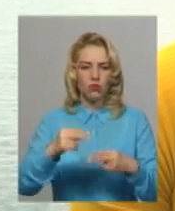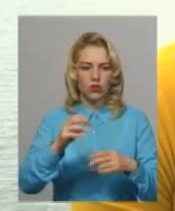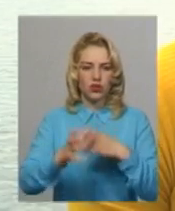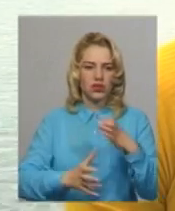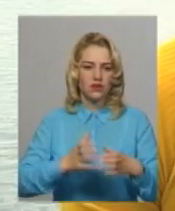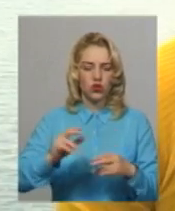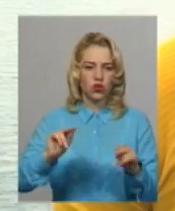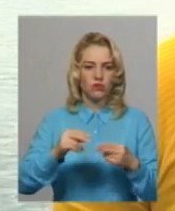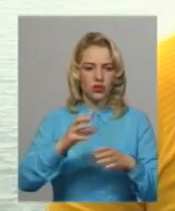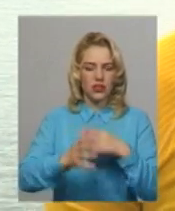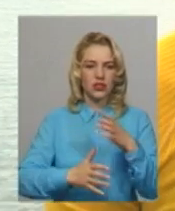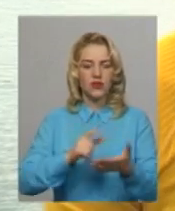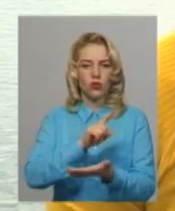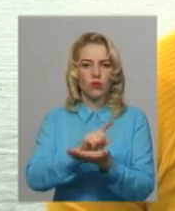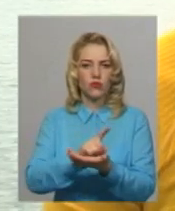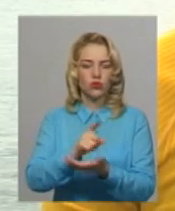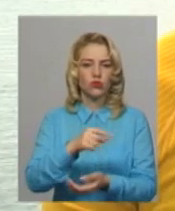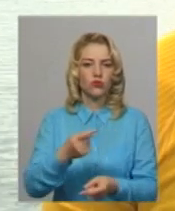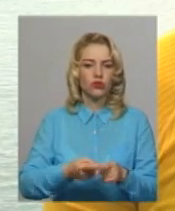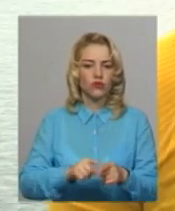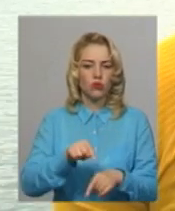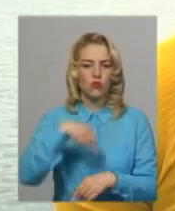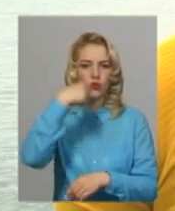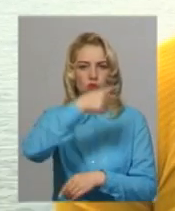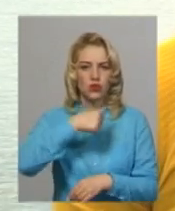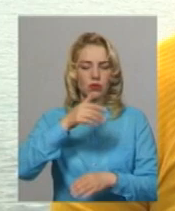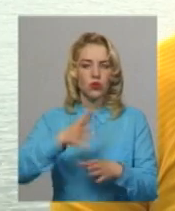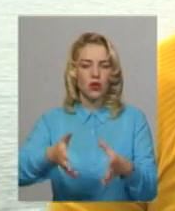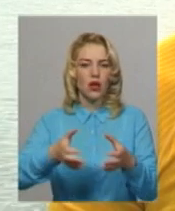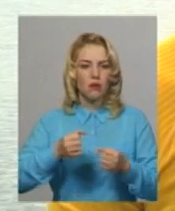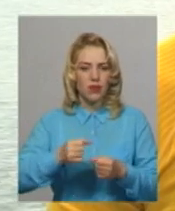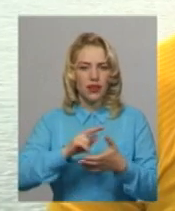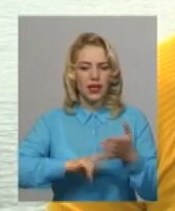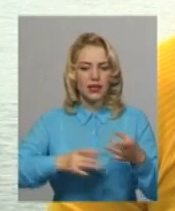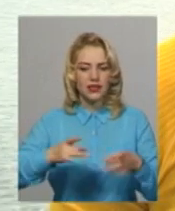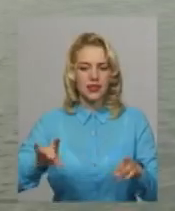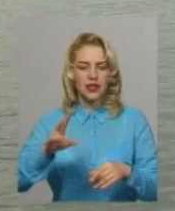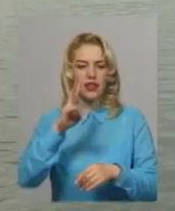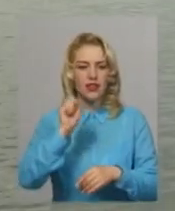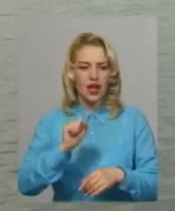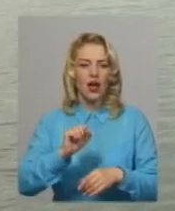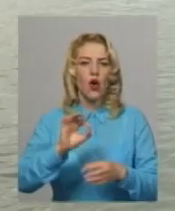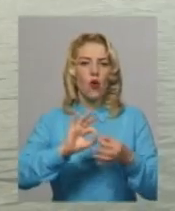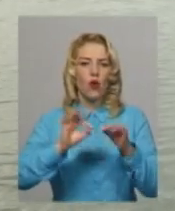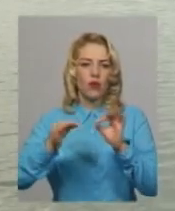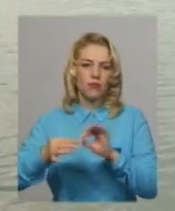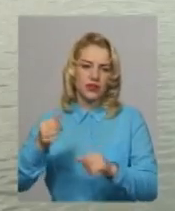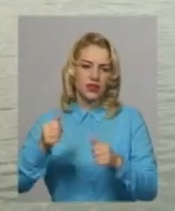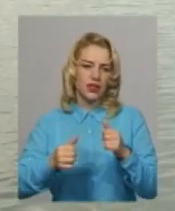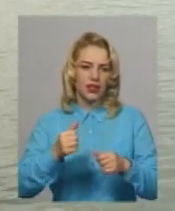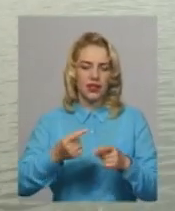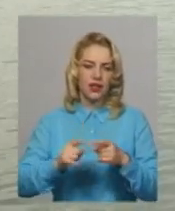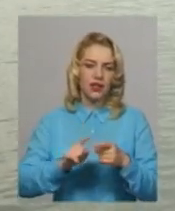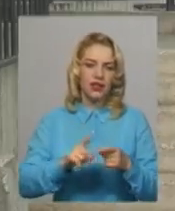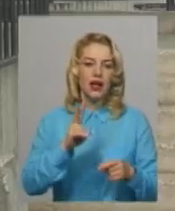Чемпіонат світу, звичайно, це обов'язково, тому що в цьому році вже будуть братися ліцензії на Олімпійські ігри. Наставник спортсменки, заслужений